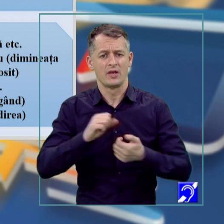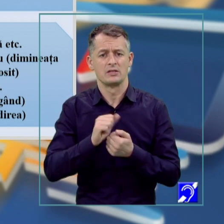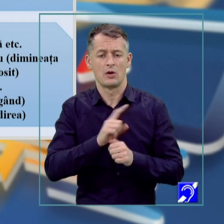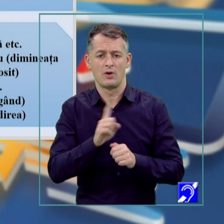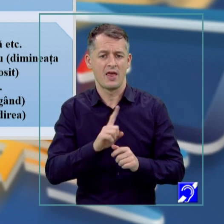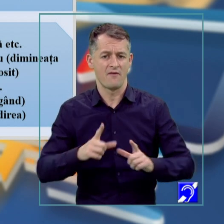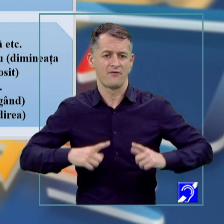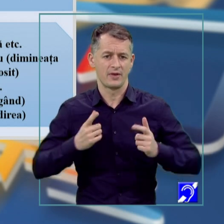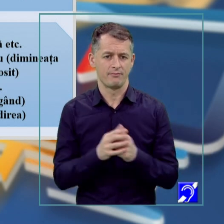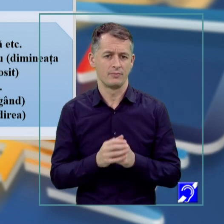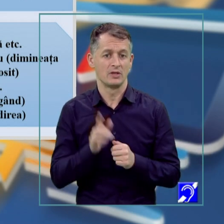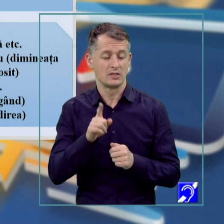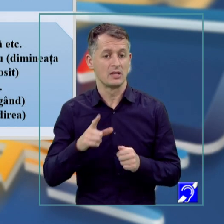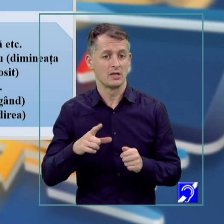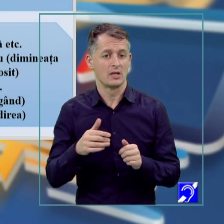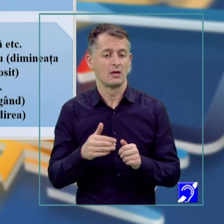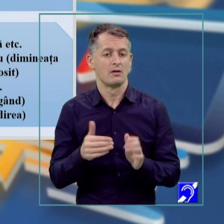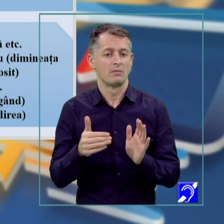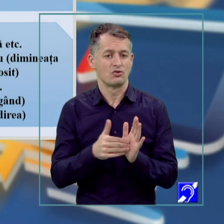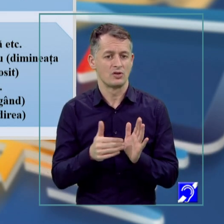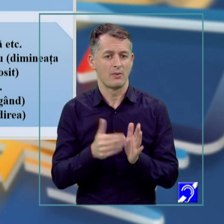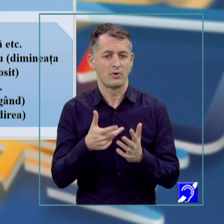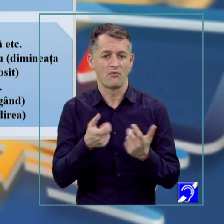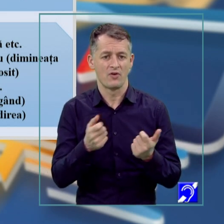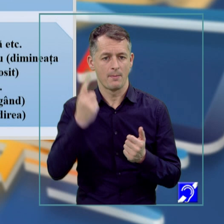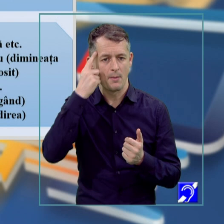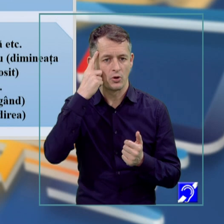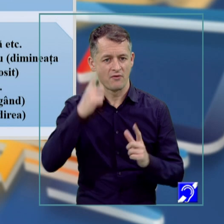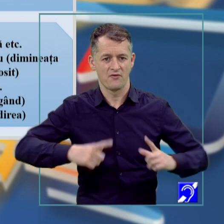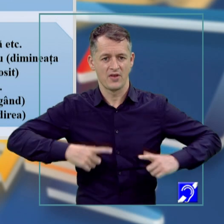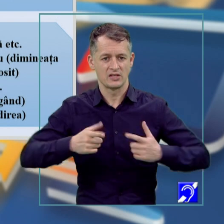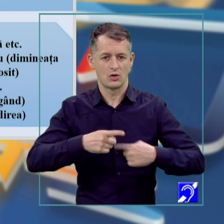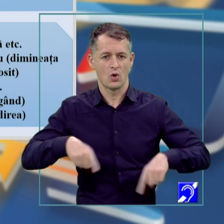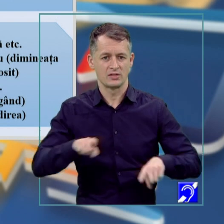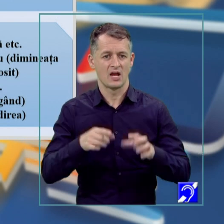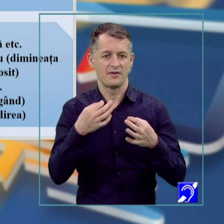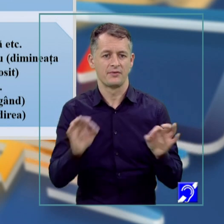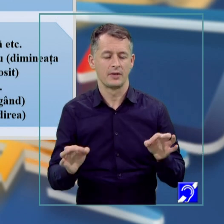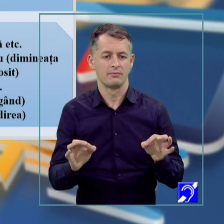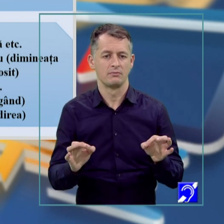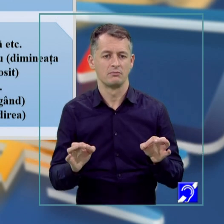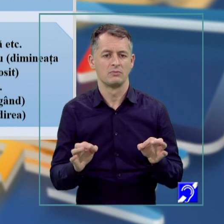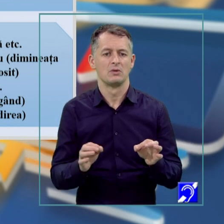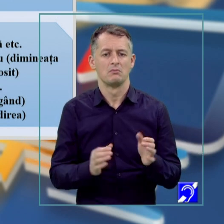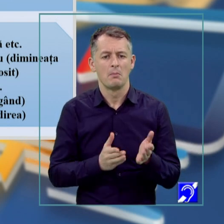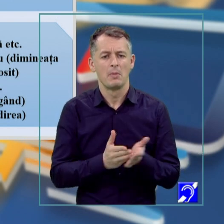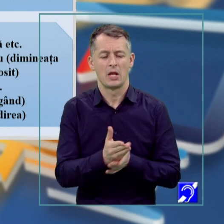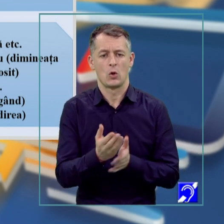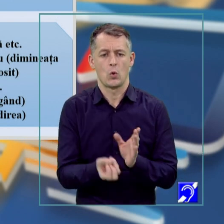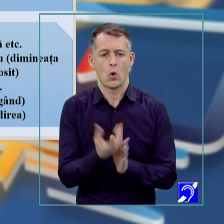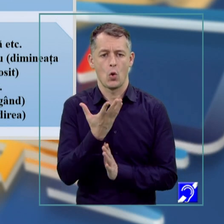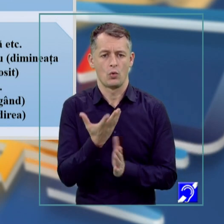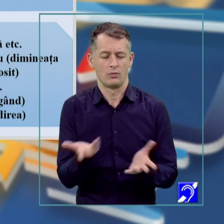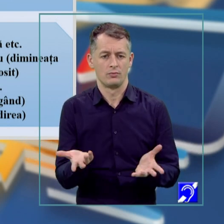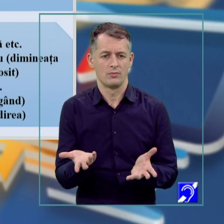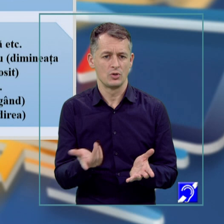Este absolut necesară pentru că fără memorie viața noastră ar fi continuu nouă. Totul ar